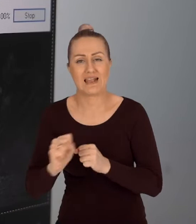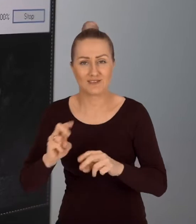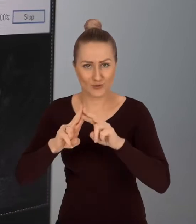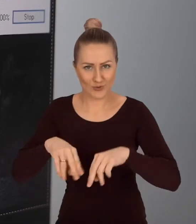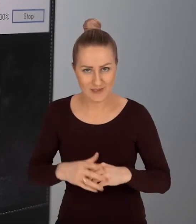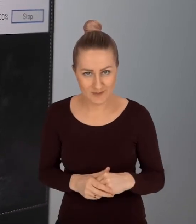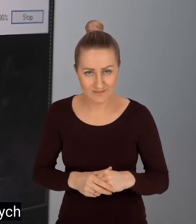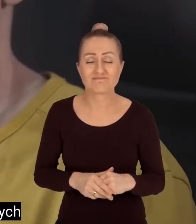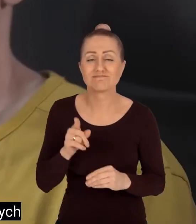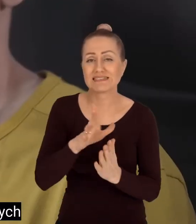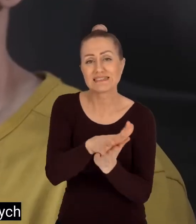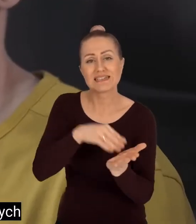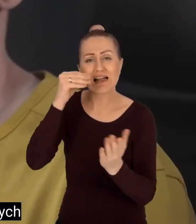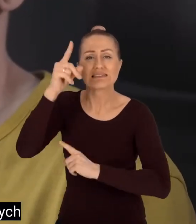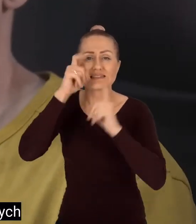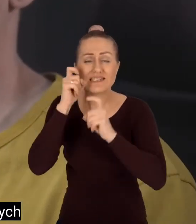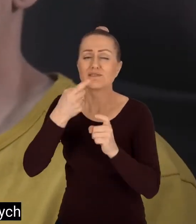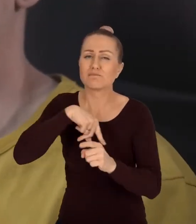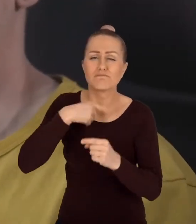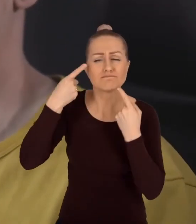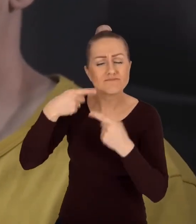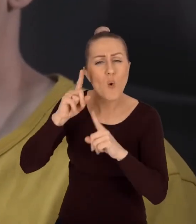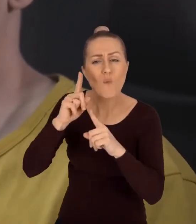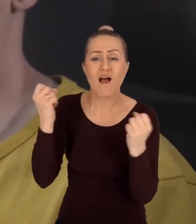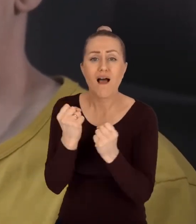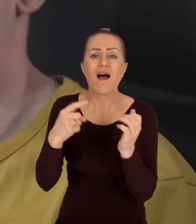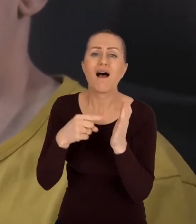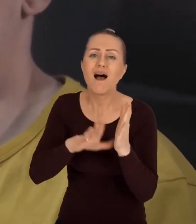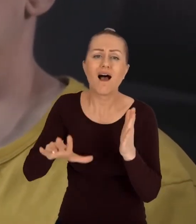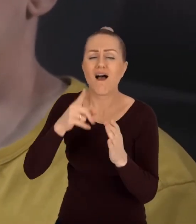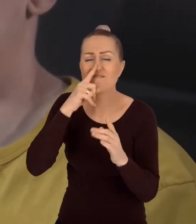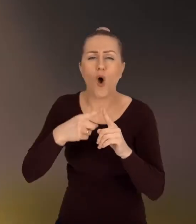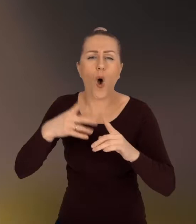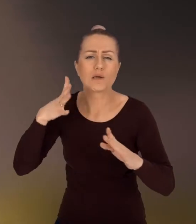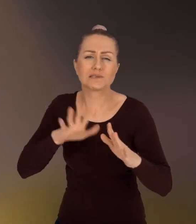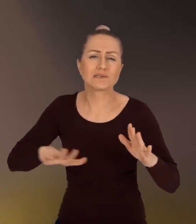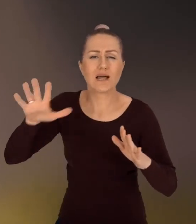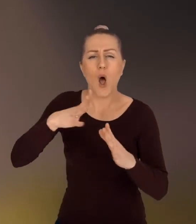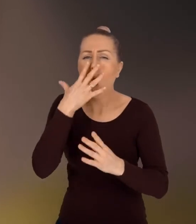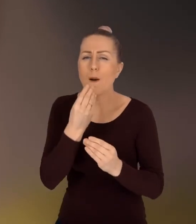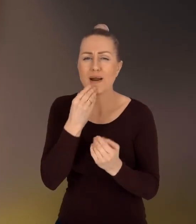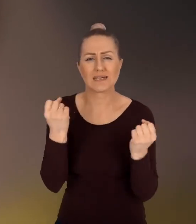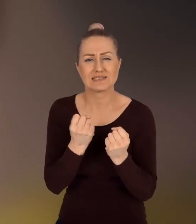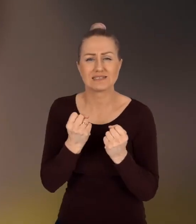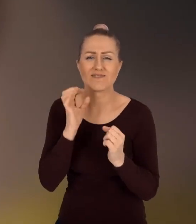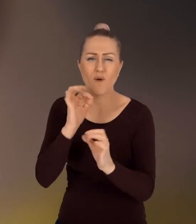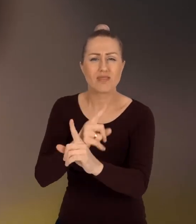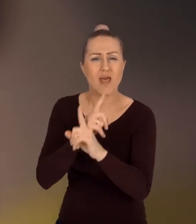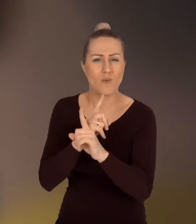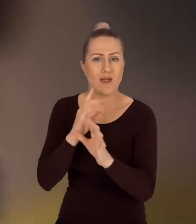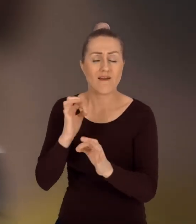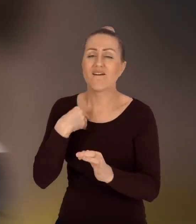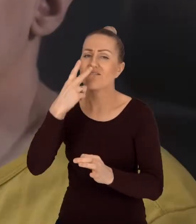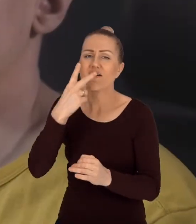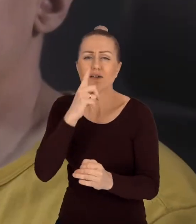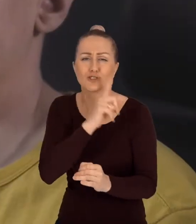W skanowaniu materiałów fotograficznych zwracamy szczególną uwagę na surowość i neutralność obrazu. Dbamy